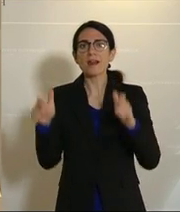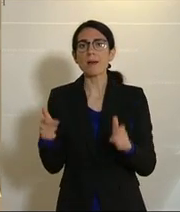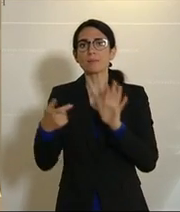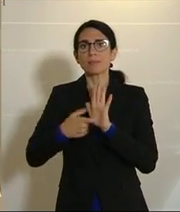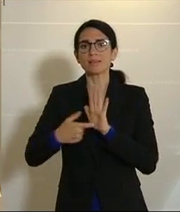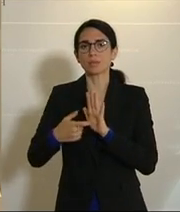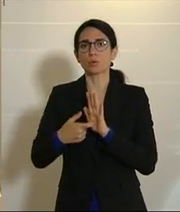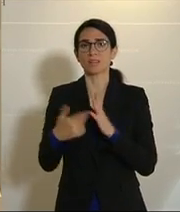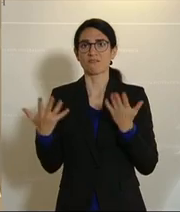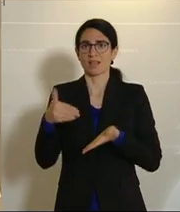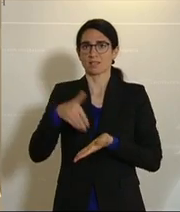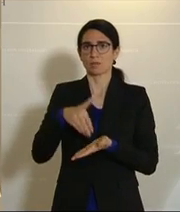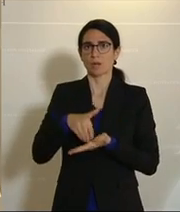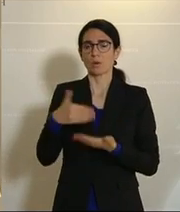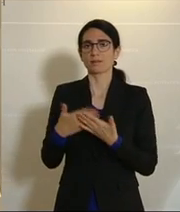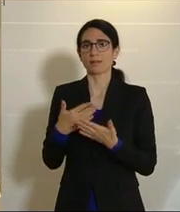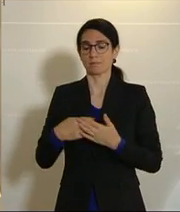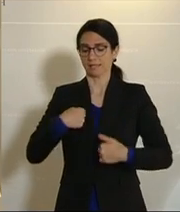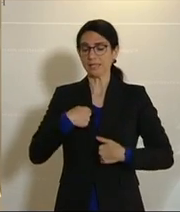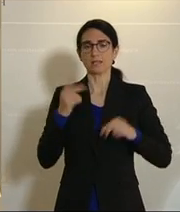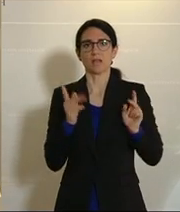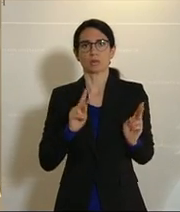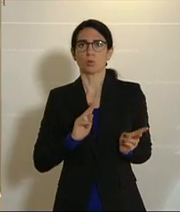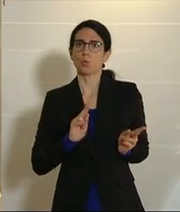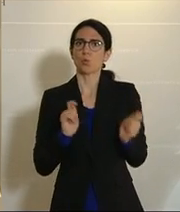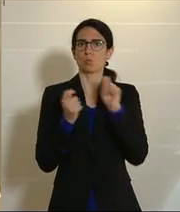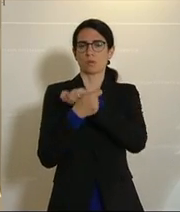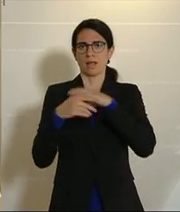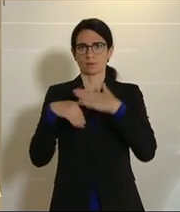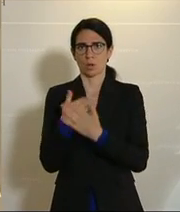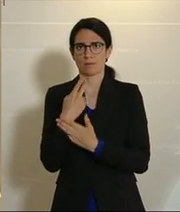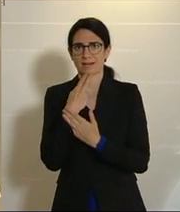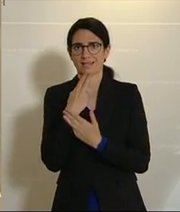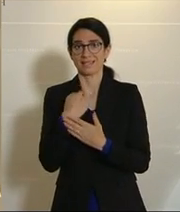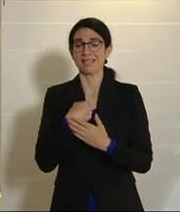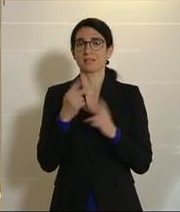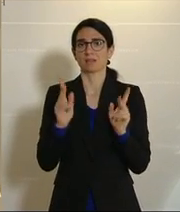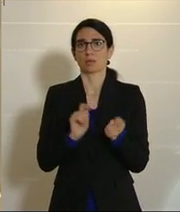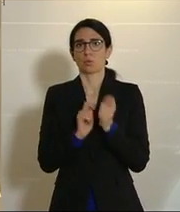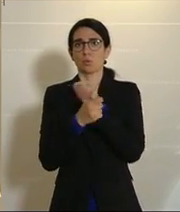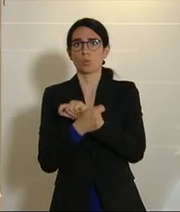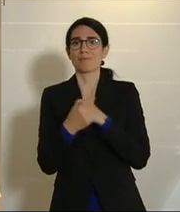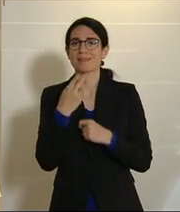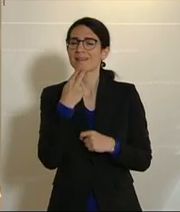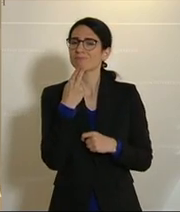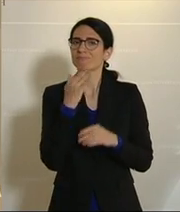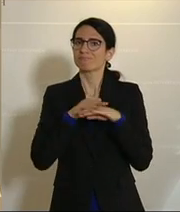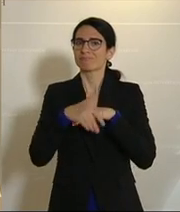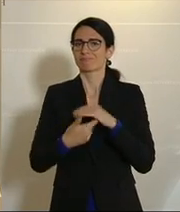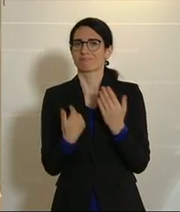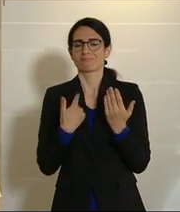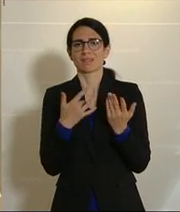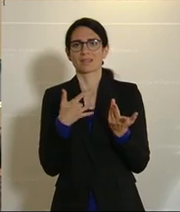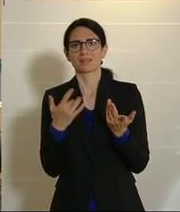um zu schauen, was braucht es für den Umstieg auf erneuerbare Energie und den Umstieg auf klimafreundliche Mobilität, das Angebot